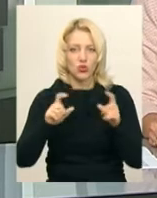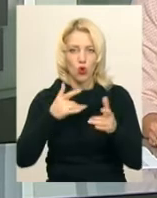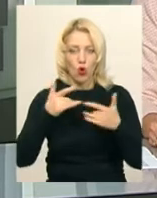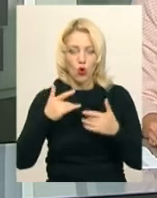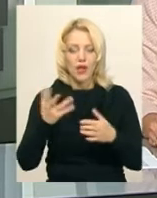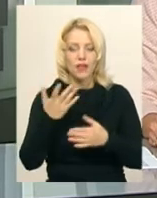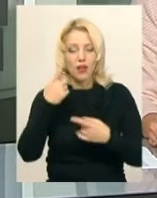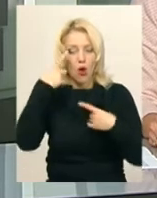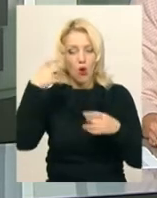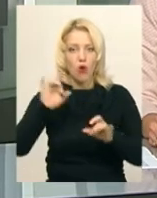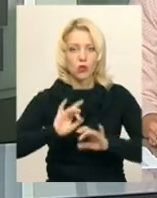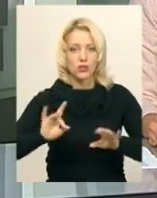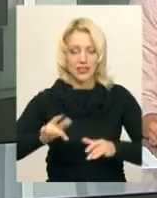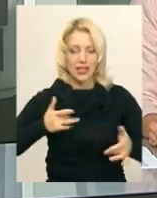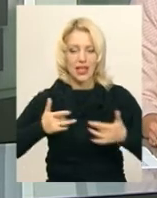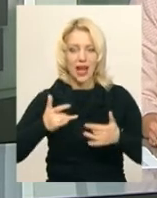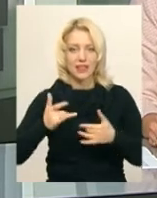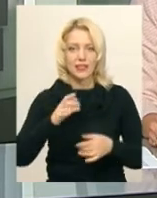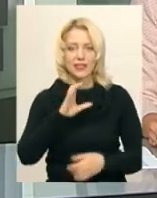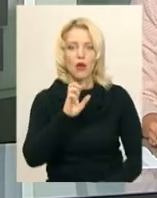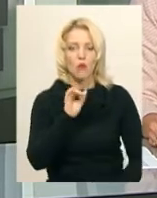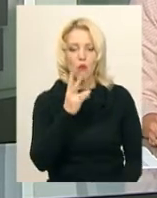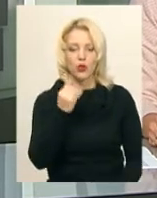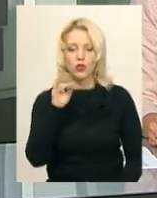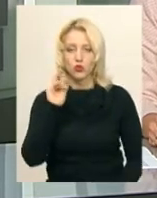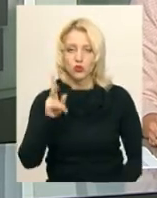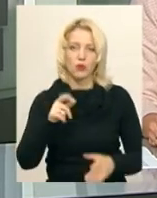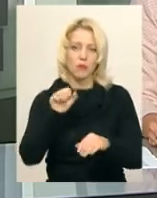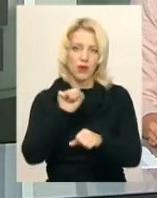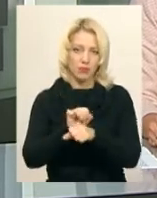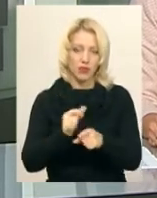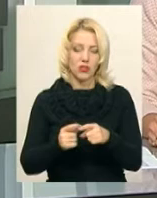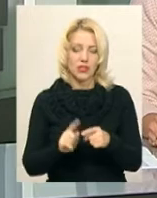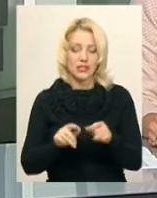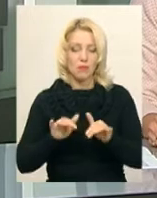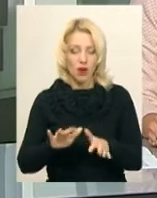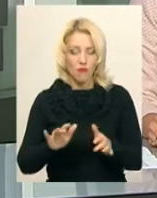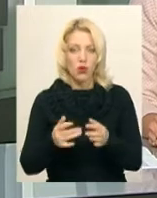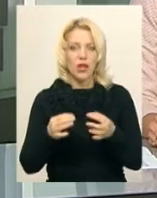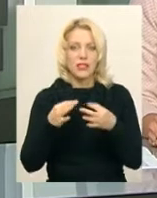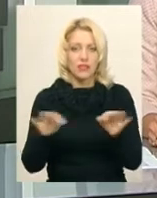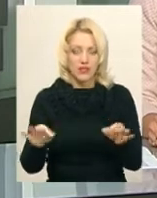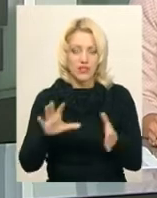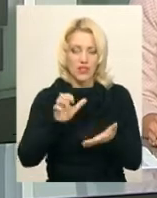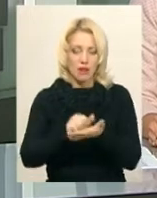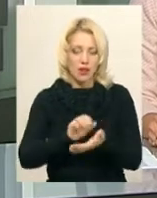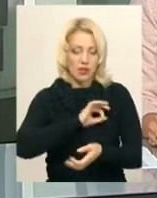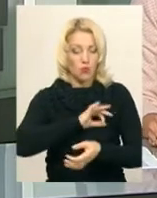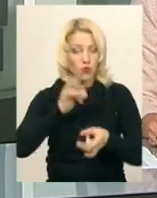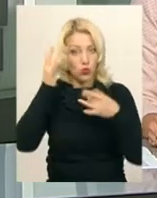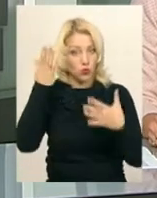актриса театру Раїса Бортнійчук, припинено. За її словами, справою звільнення займається обласна профспілка культури та додає,